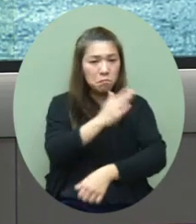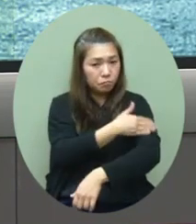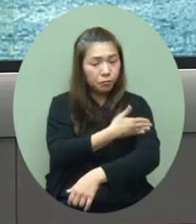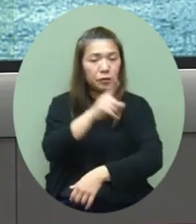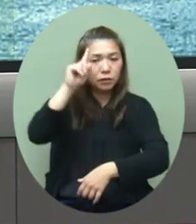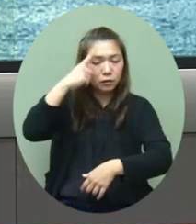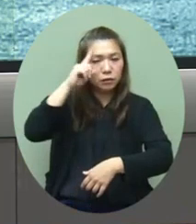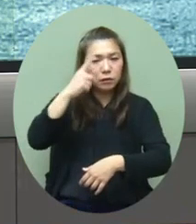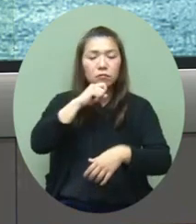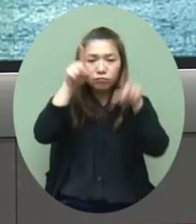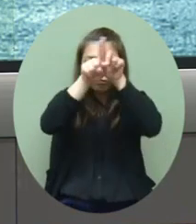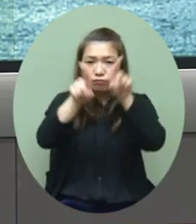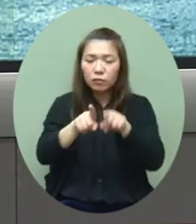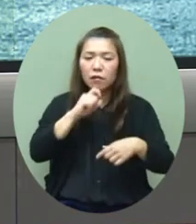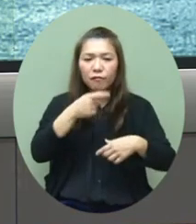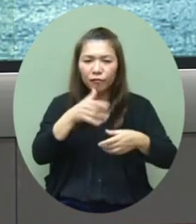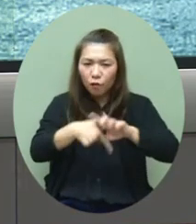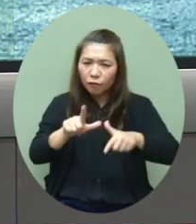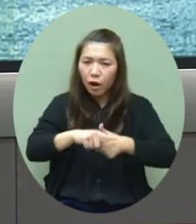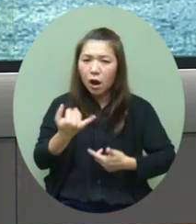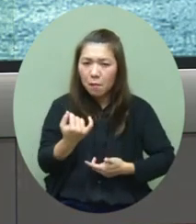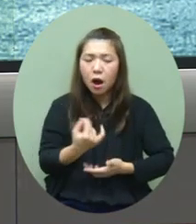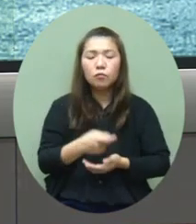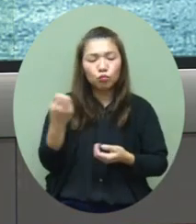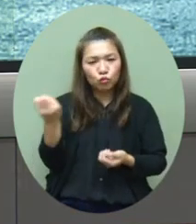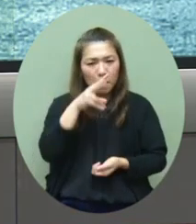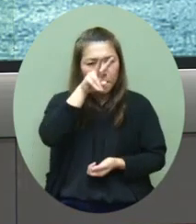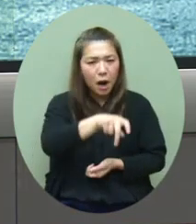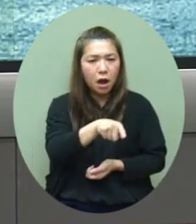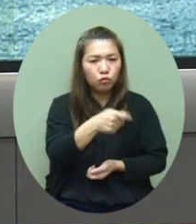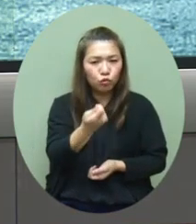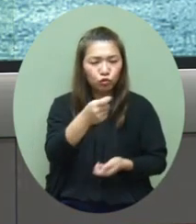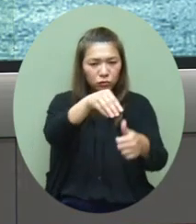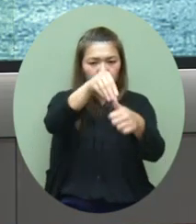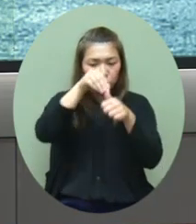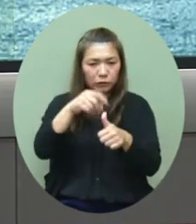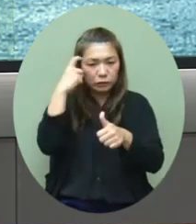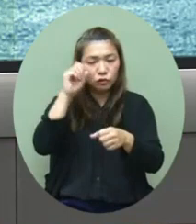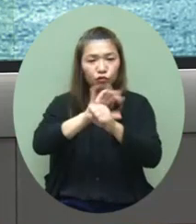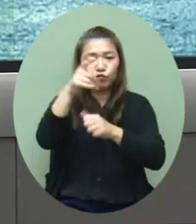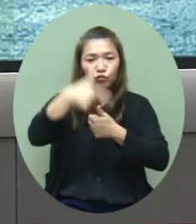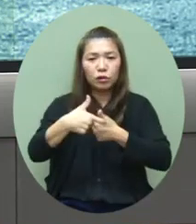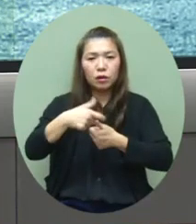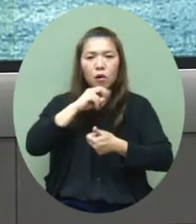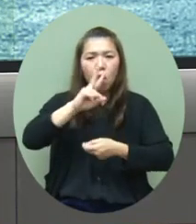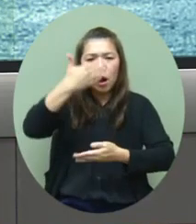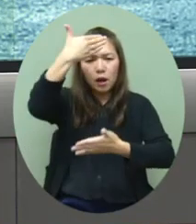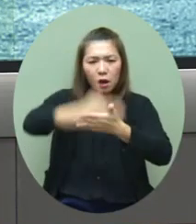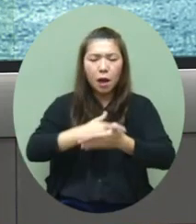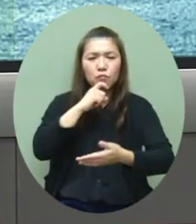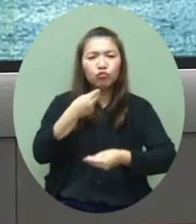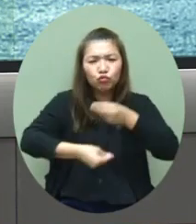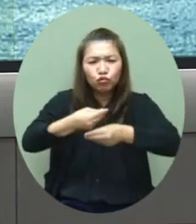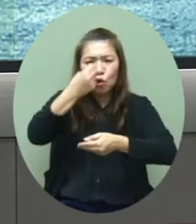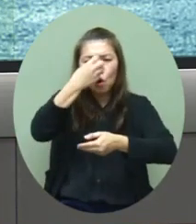每一天恒常检测的方法希望可以尽快发现一些确诊的个案可以压止在院内传播这个